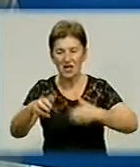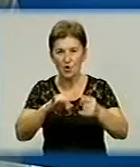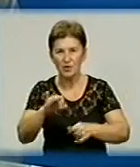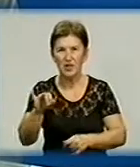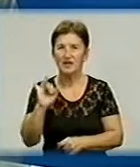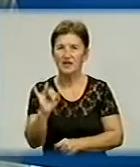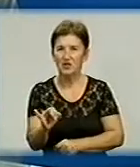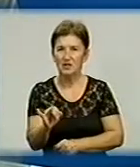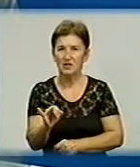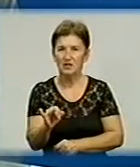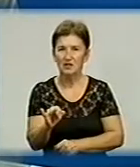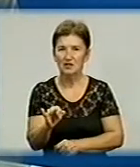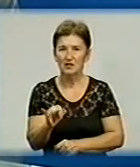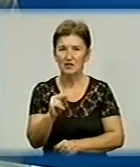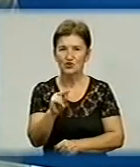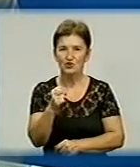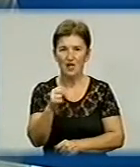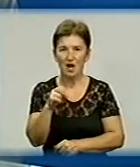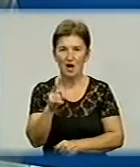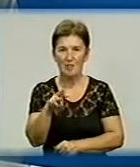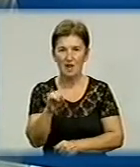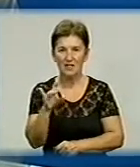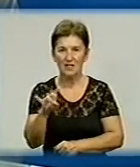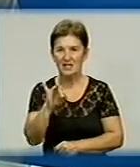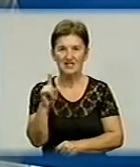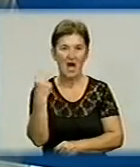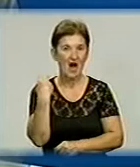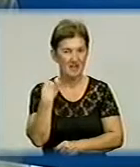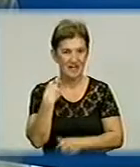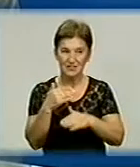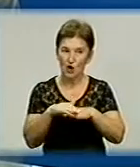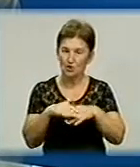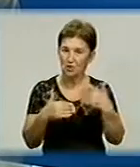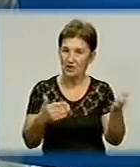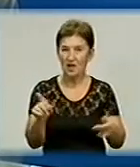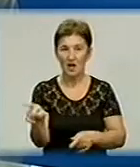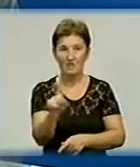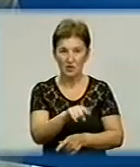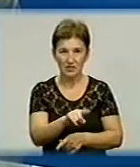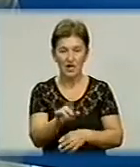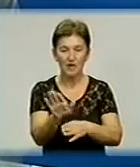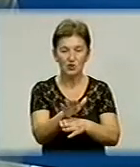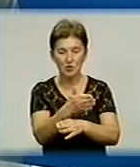Чапман із англійської сторони. Вони розподілили,